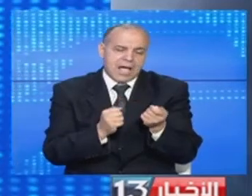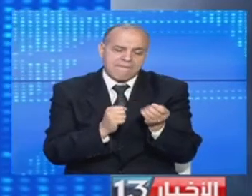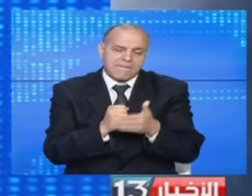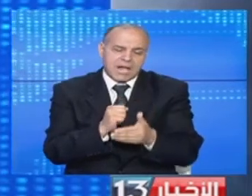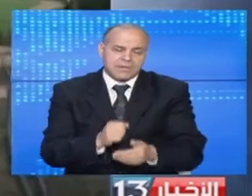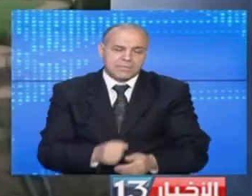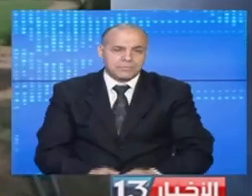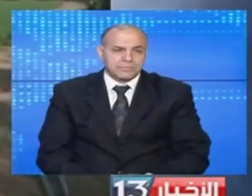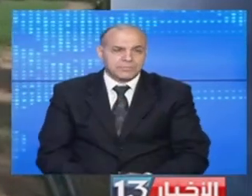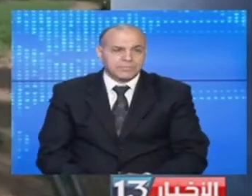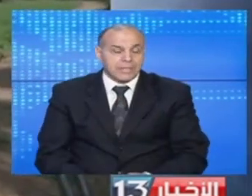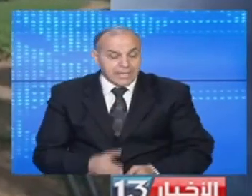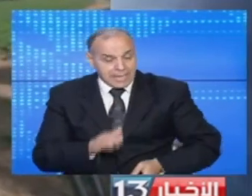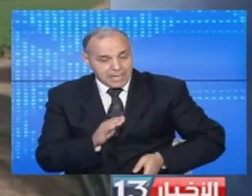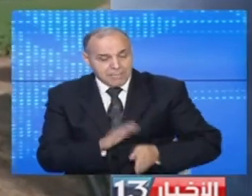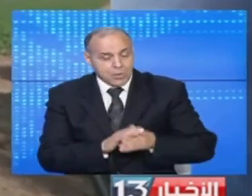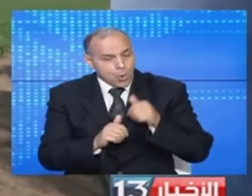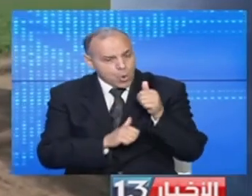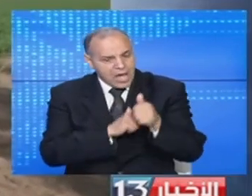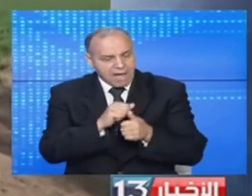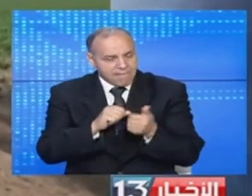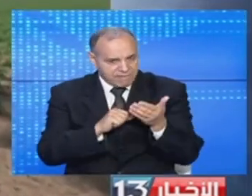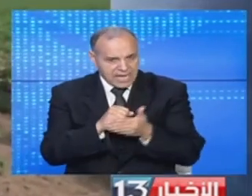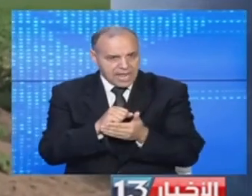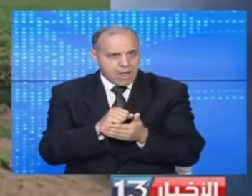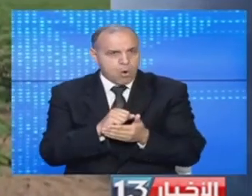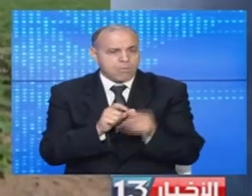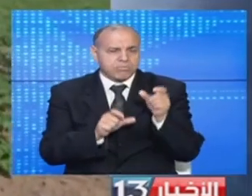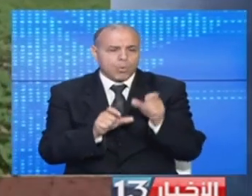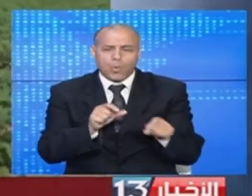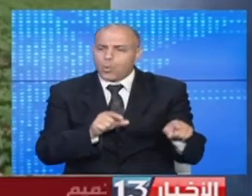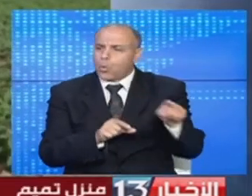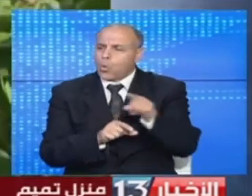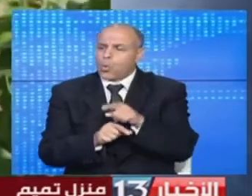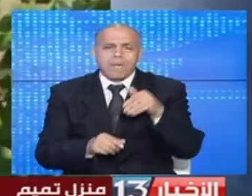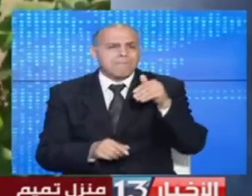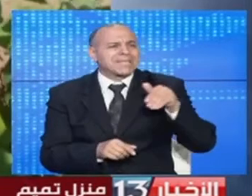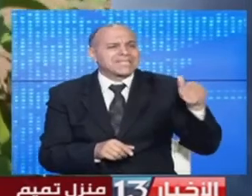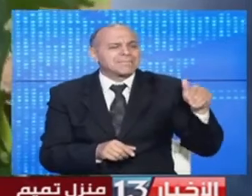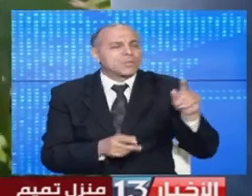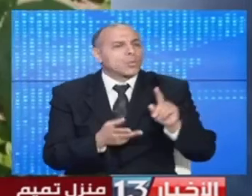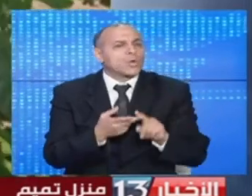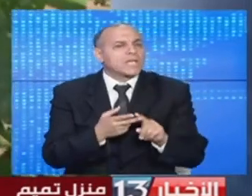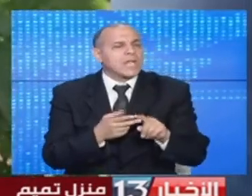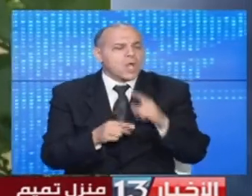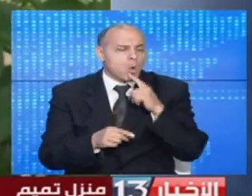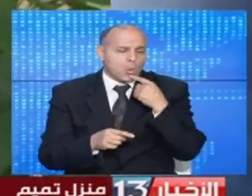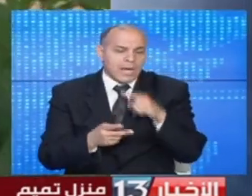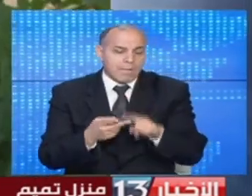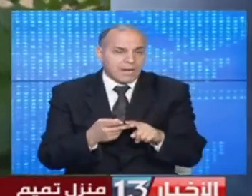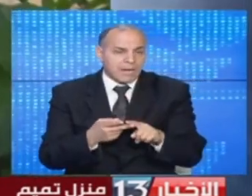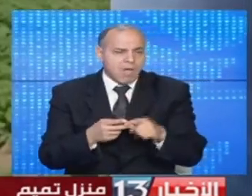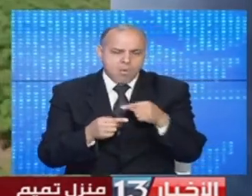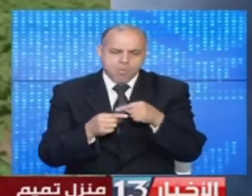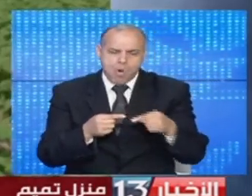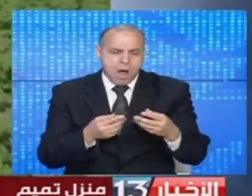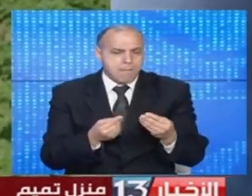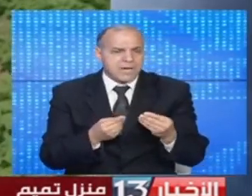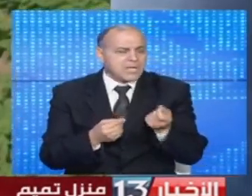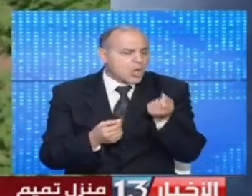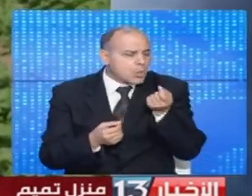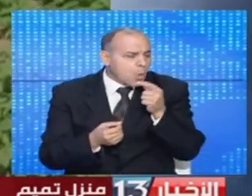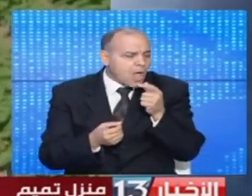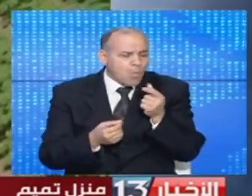مع بداية كل موسم فلاحي يشتك فلاحوا منطقة منزلة من ولاية نابل من النقص الفادح في